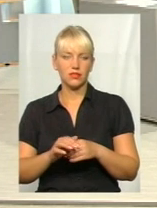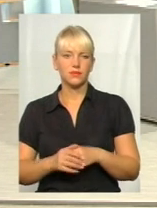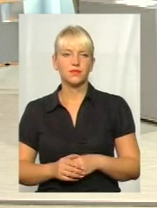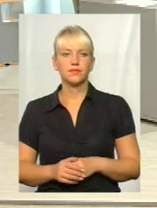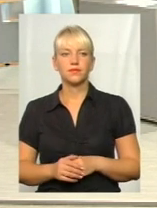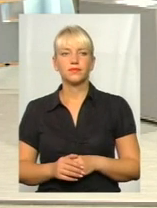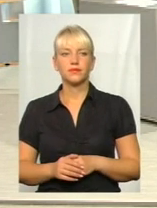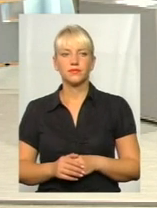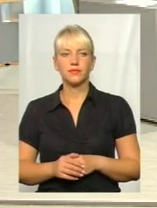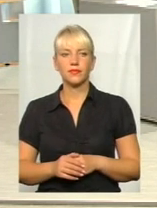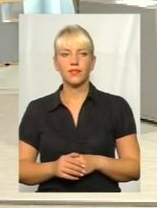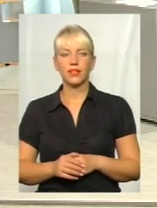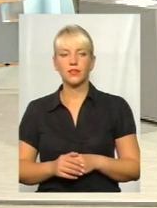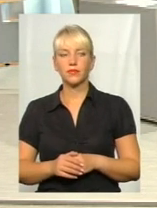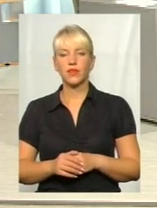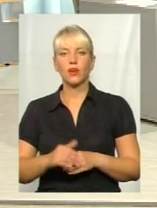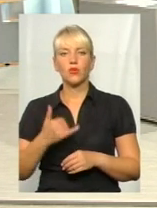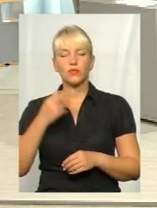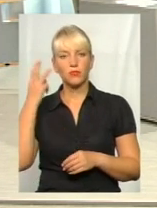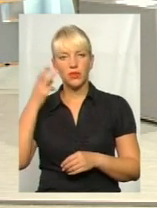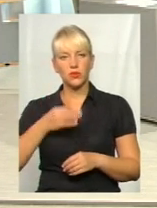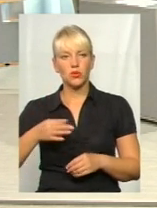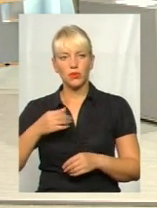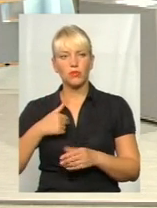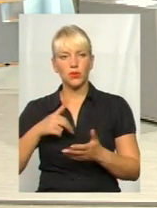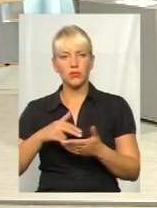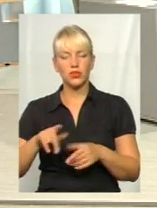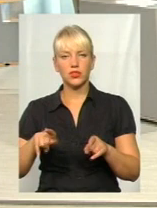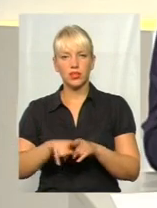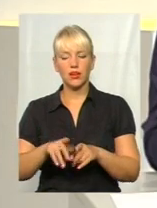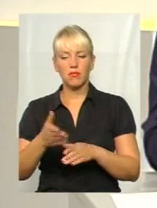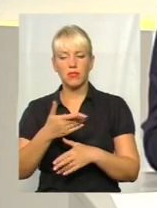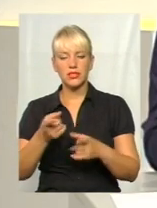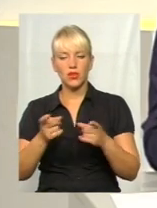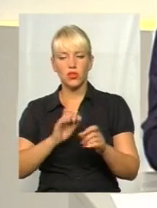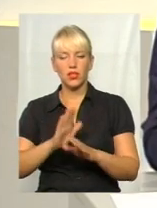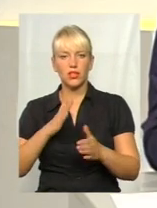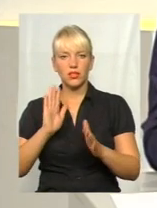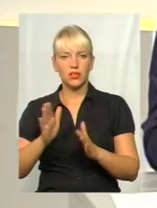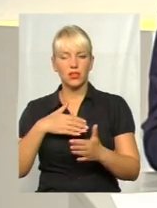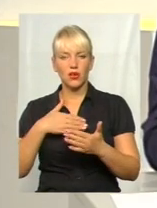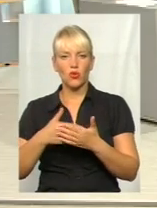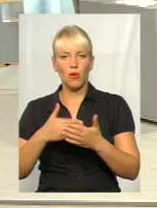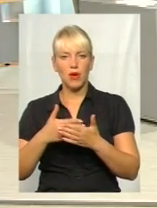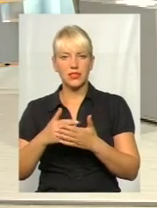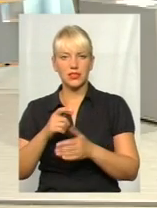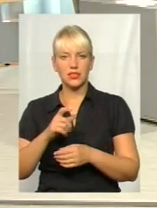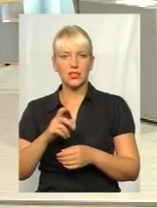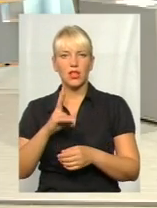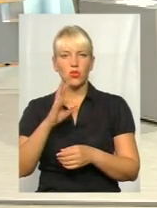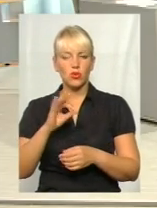Справа в що ми пішли в нас в області, ми пішли наступним кроком, що ми залучаємо не тільки громадських активістів, але й залучаємо